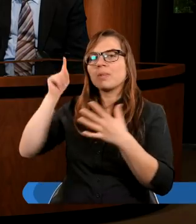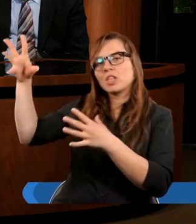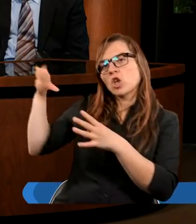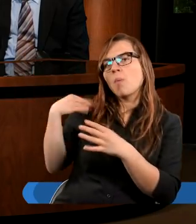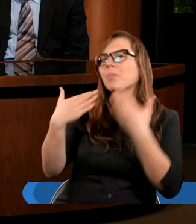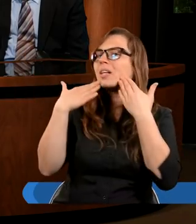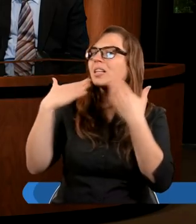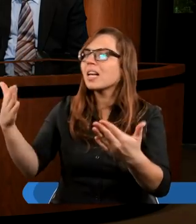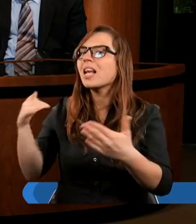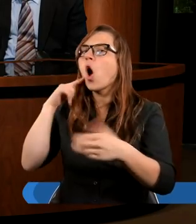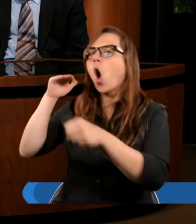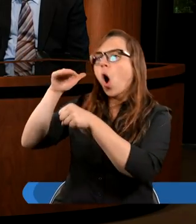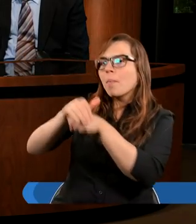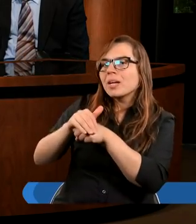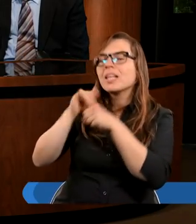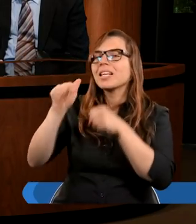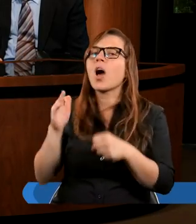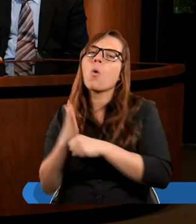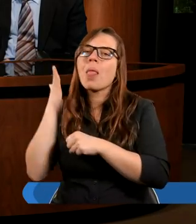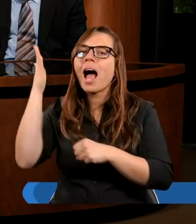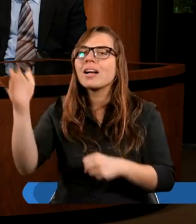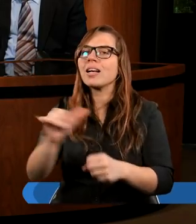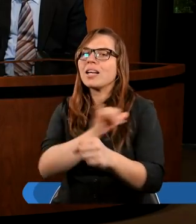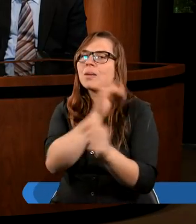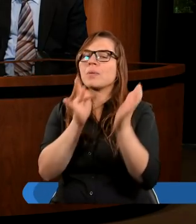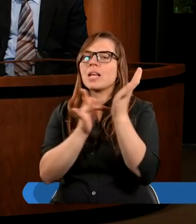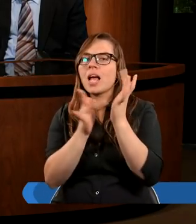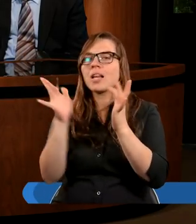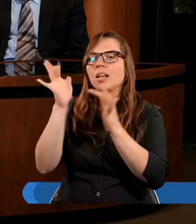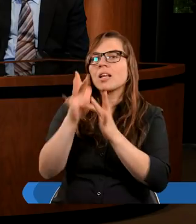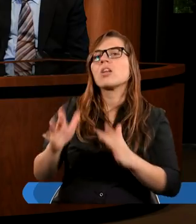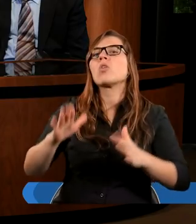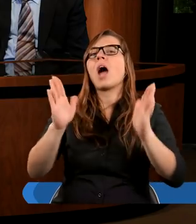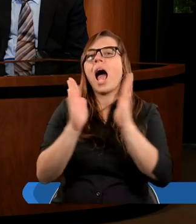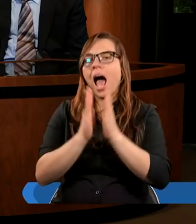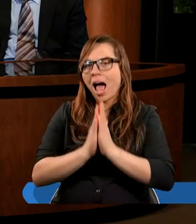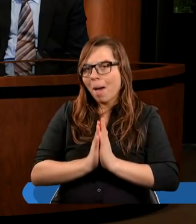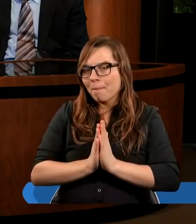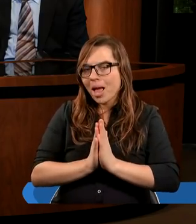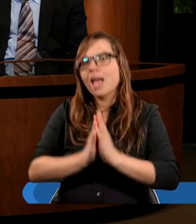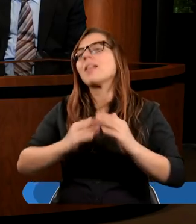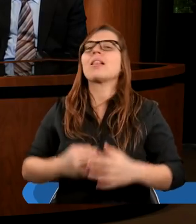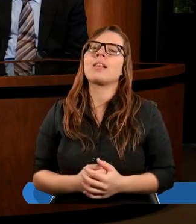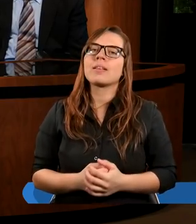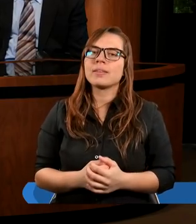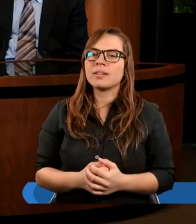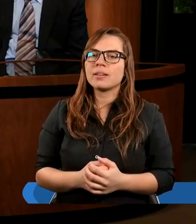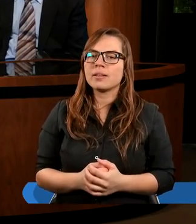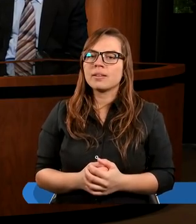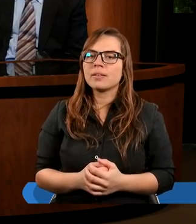Dziękujemy Tobie za tą obietnicę i za tą nadzieję w imieniu Twojego Syna Jezusa Chrystusa. Amen. Amen.